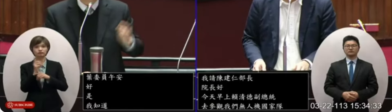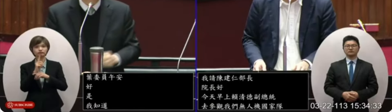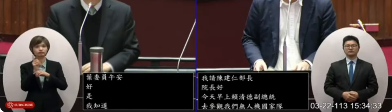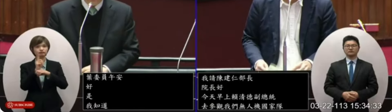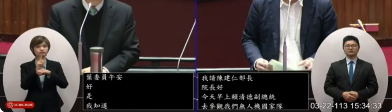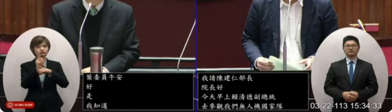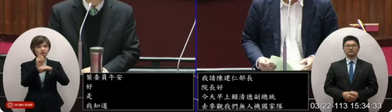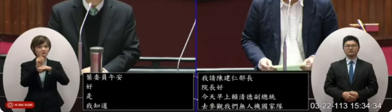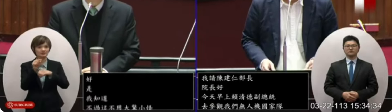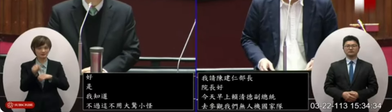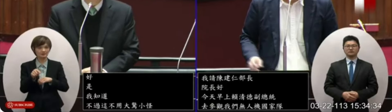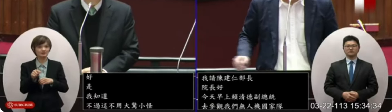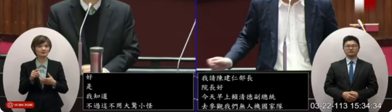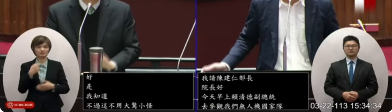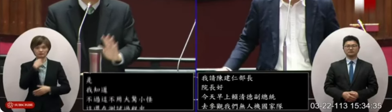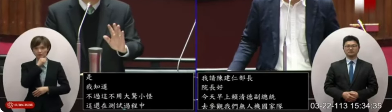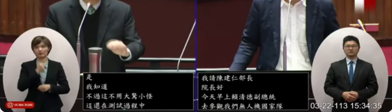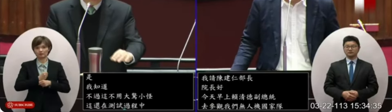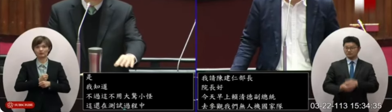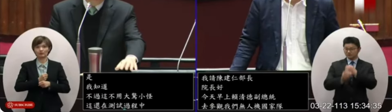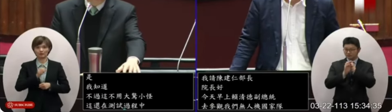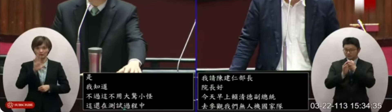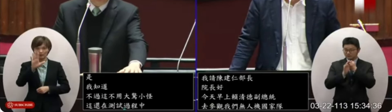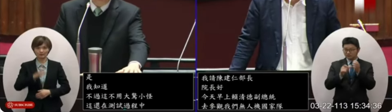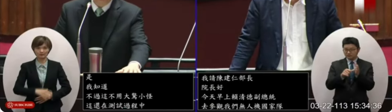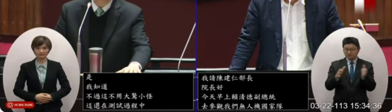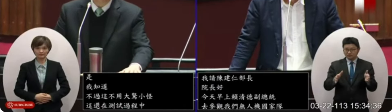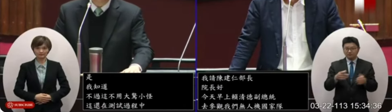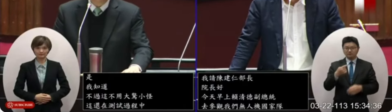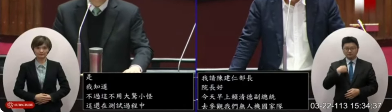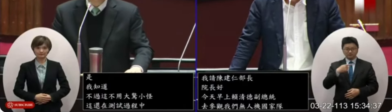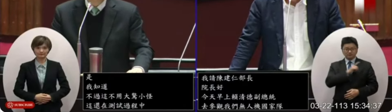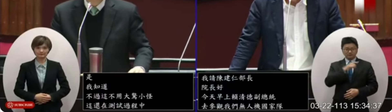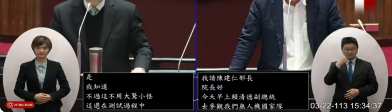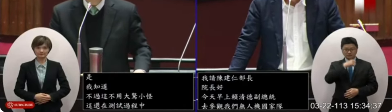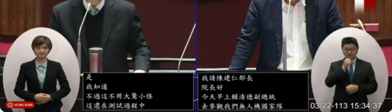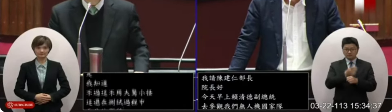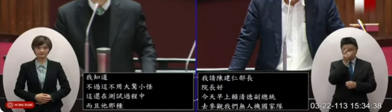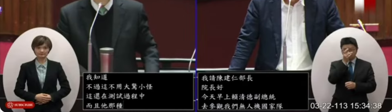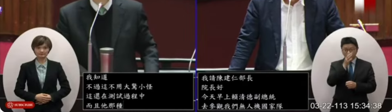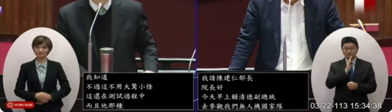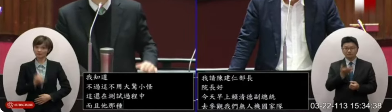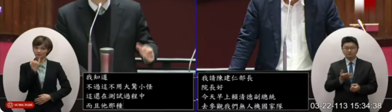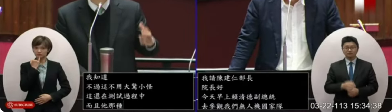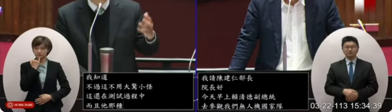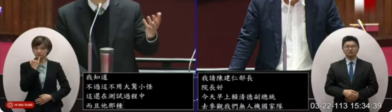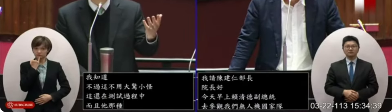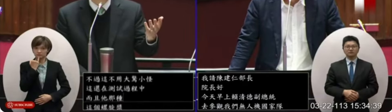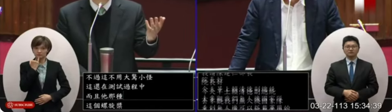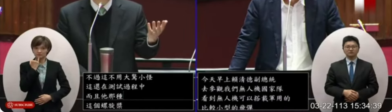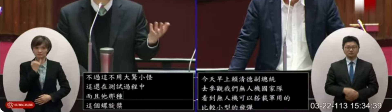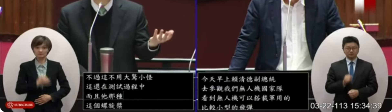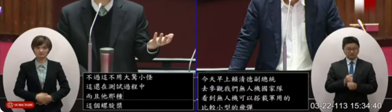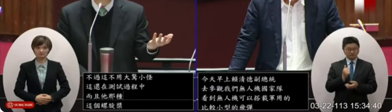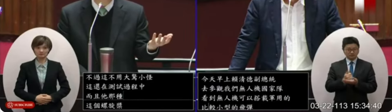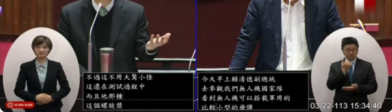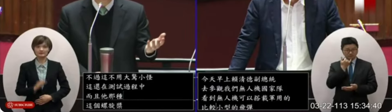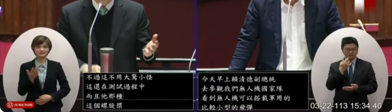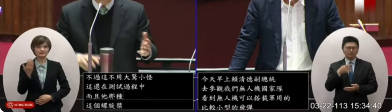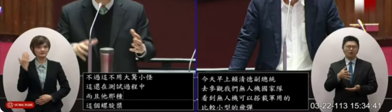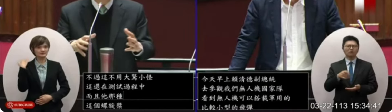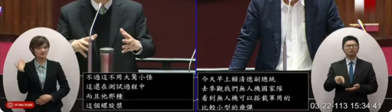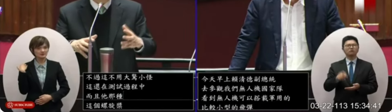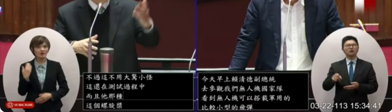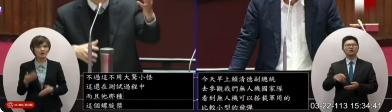講現在都有國產的部分測試的階段台灣做不出來嗎這個馬達台灣做不出來可以做出來但是當時的場量不